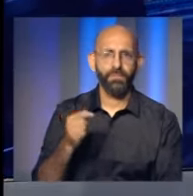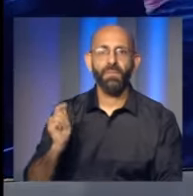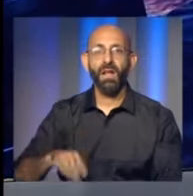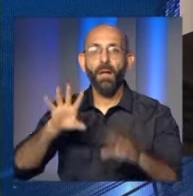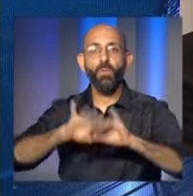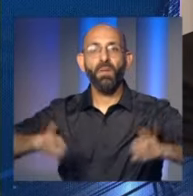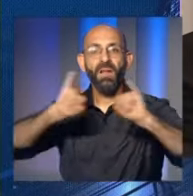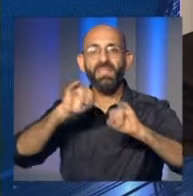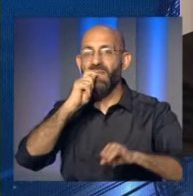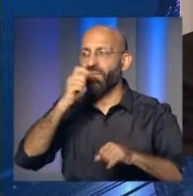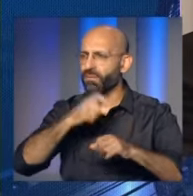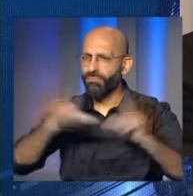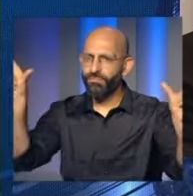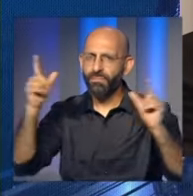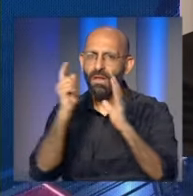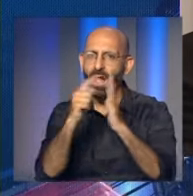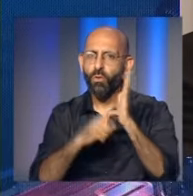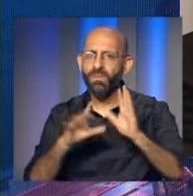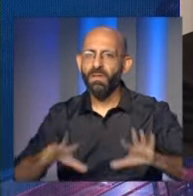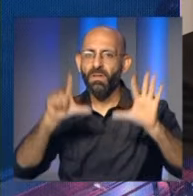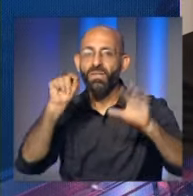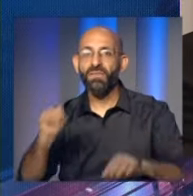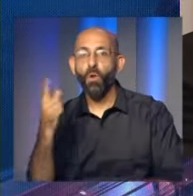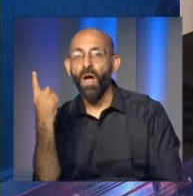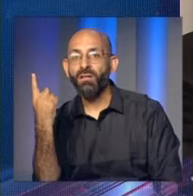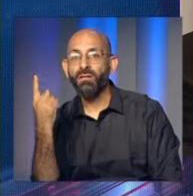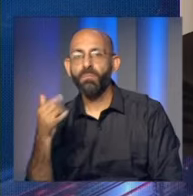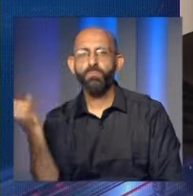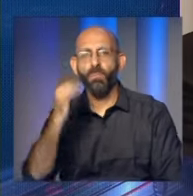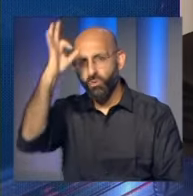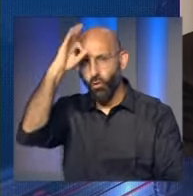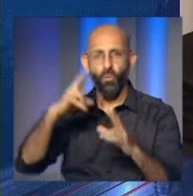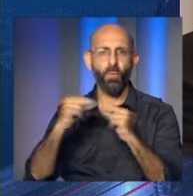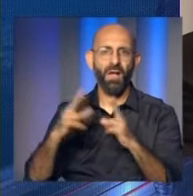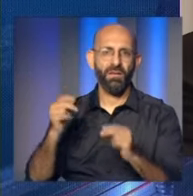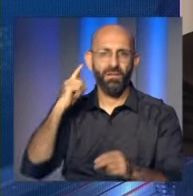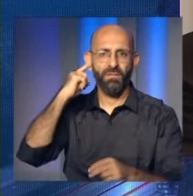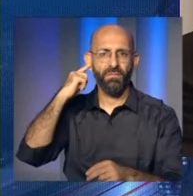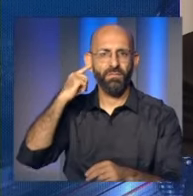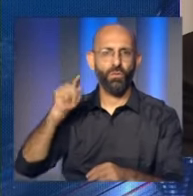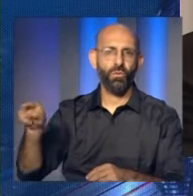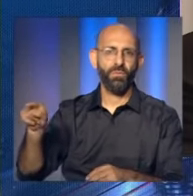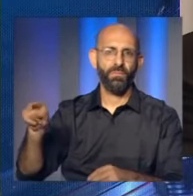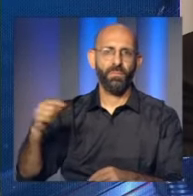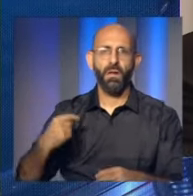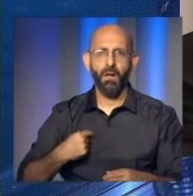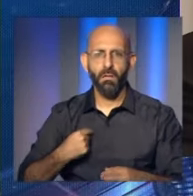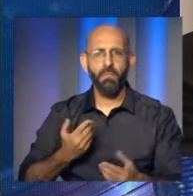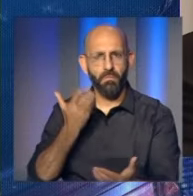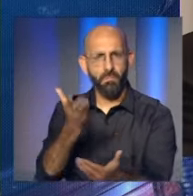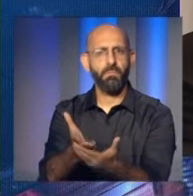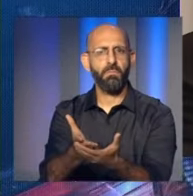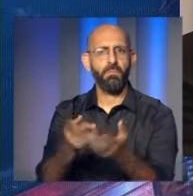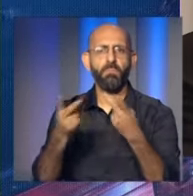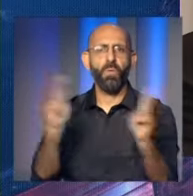المحتلة وشدد في حديث صحفي على التمسك بالقرار 1701 قناظم وحيد لليوم التالي بعد الحرب على الجبهة